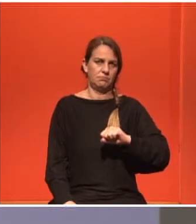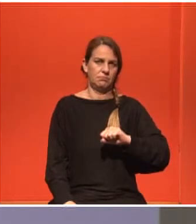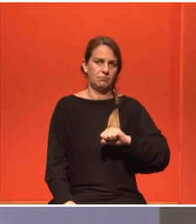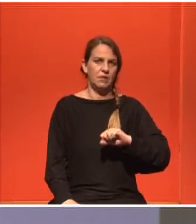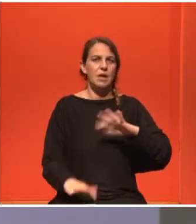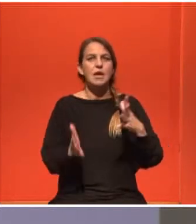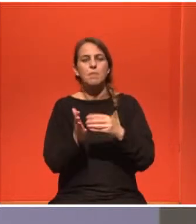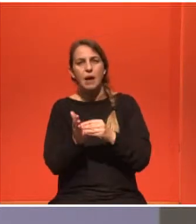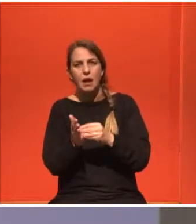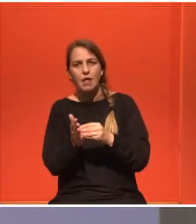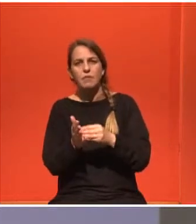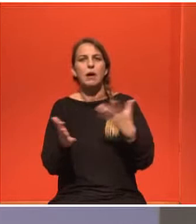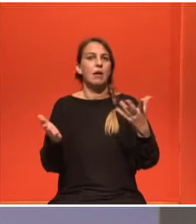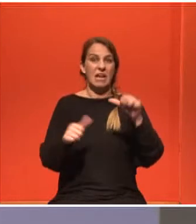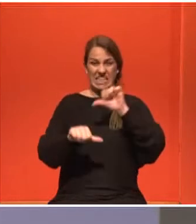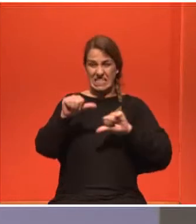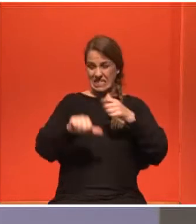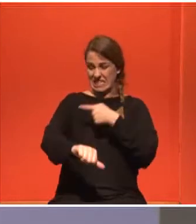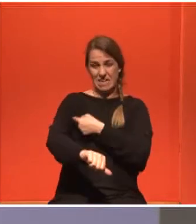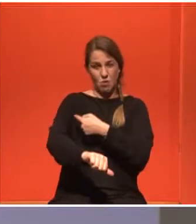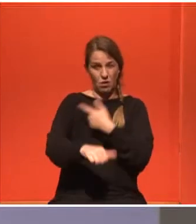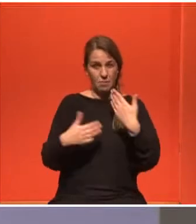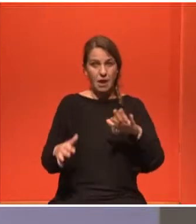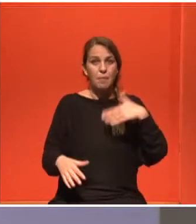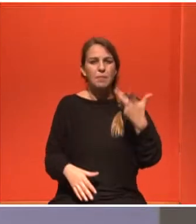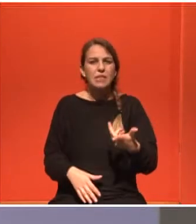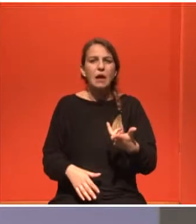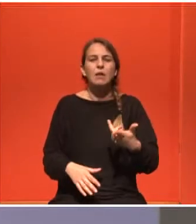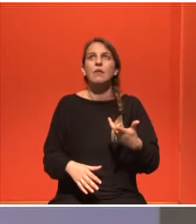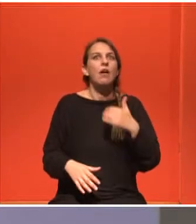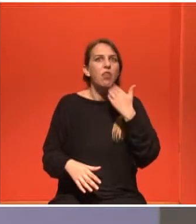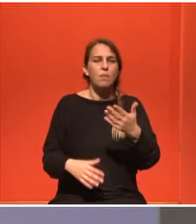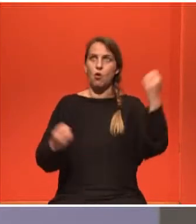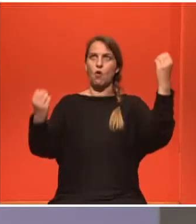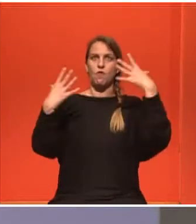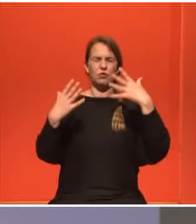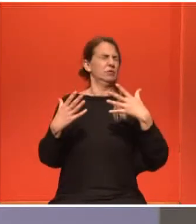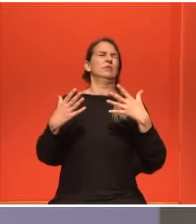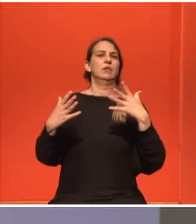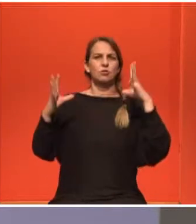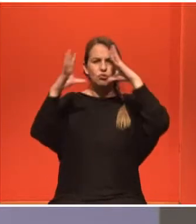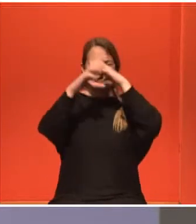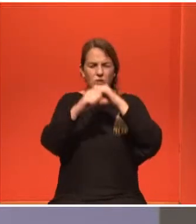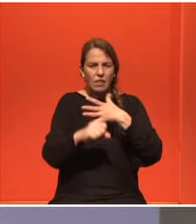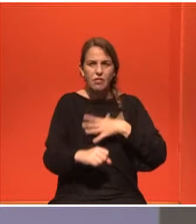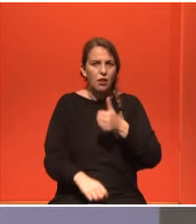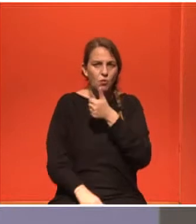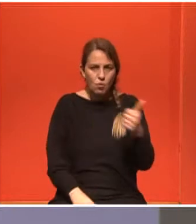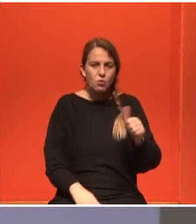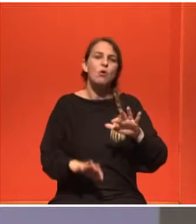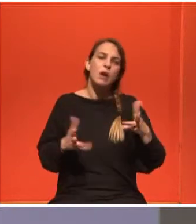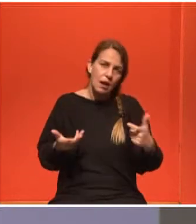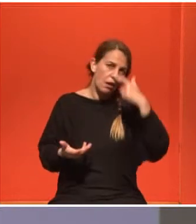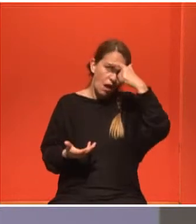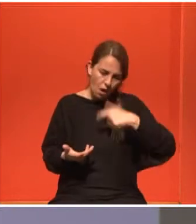συνέχεια στο σκοτάδι, δεν μπορούσα να βλέπω φως. Υπήρξαν στιγμές λοιπόν που και φοβήθηκα και για το μέλλον